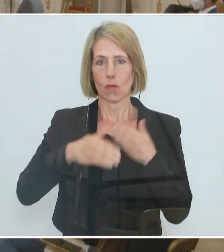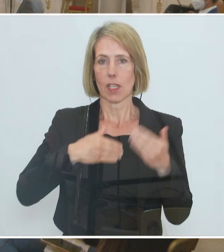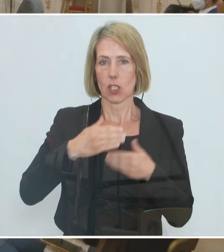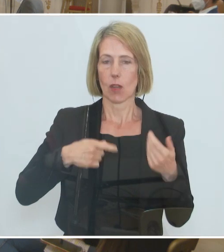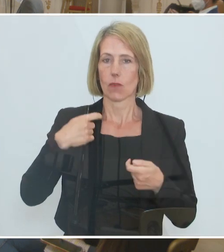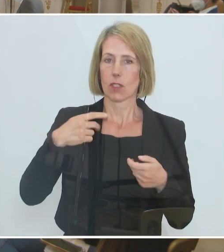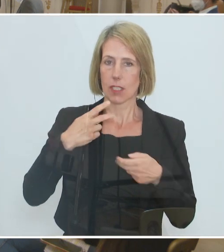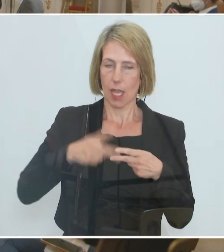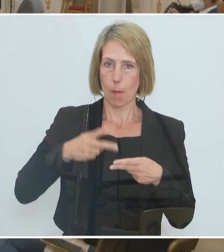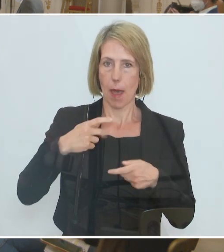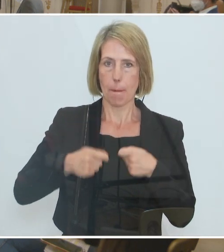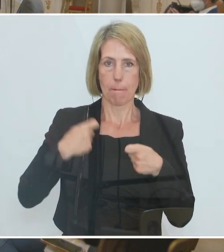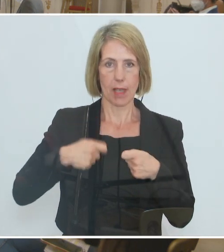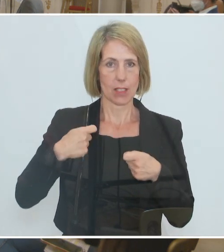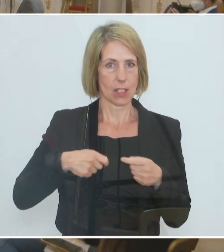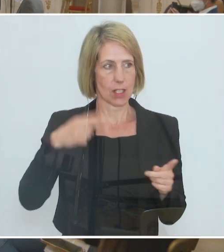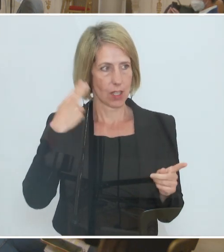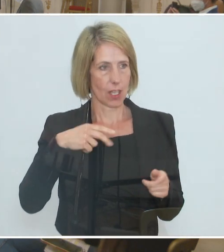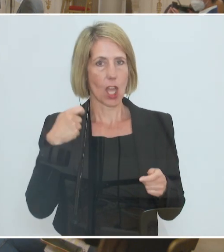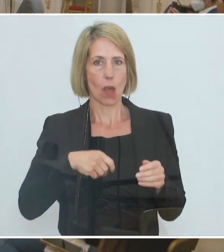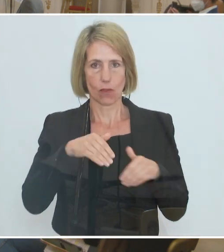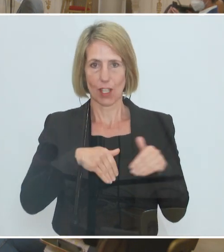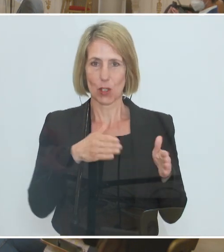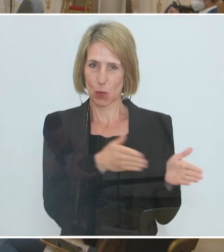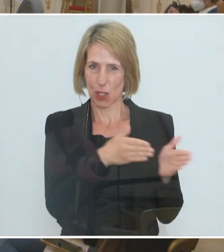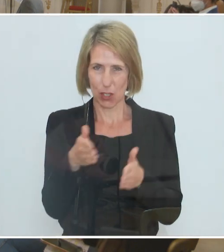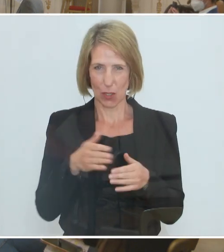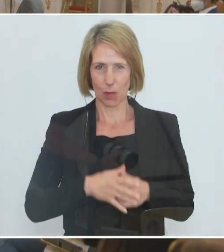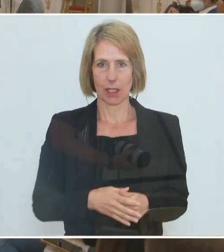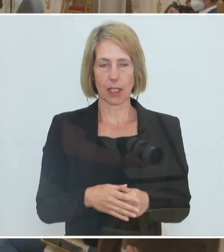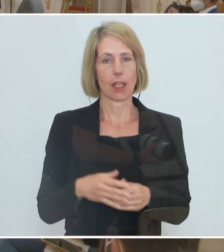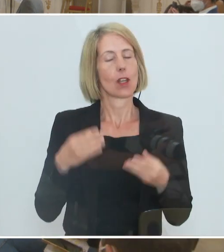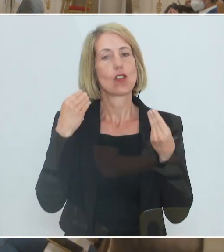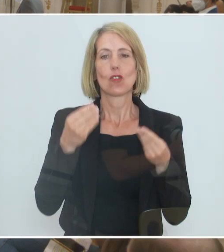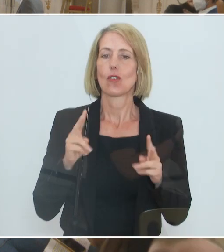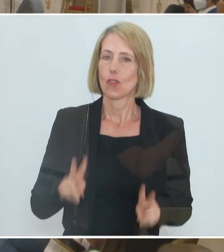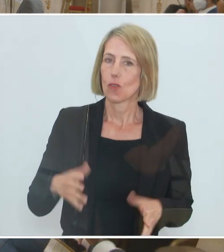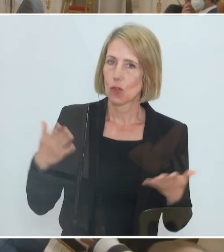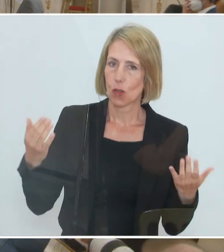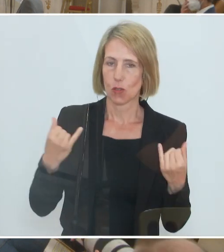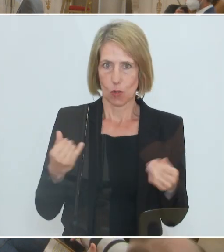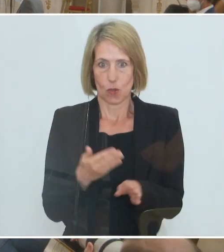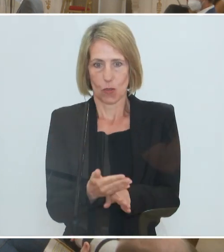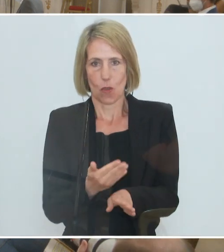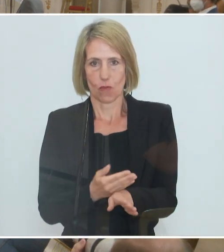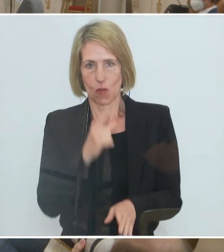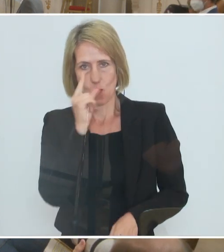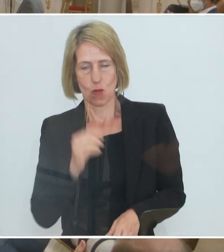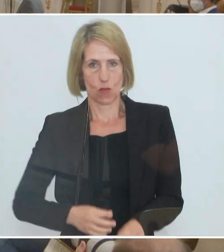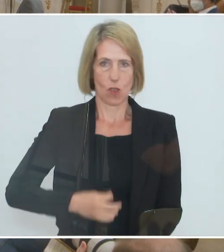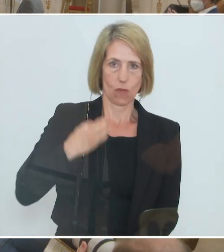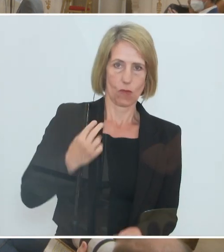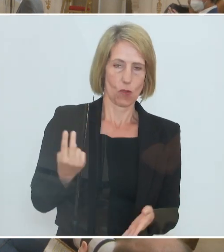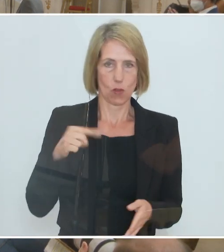Harald Mahrer. Herr Finanzminister, bitte. Grüß Gott, vielen Dank fürs Kommen zu so zeitiger Stunde am Montag in der Früh.